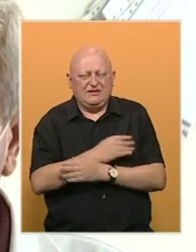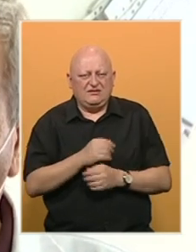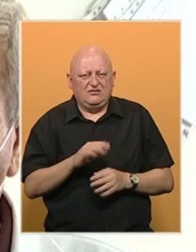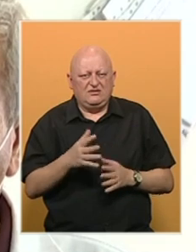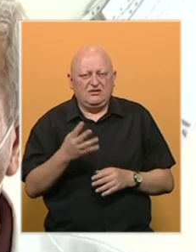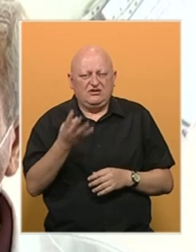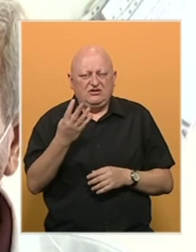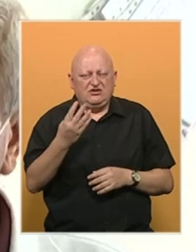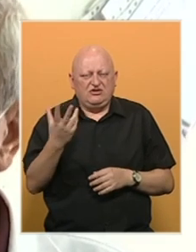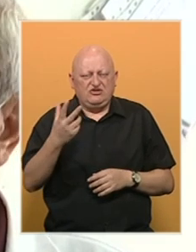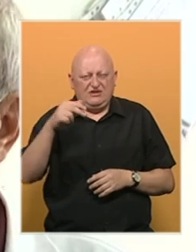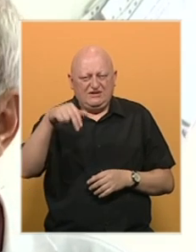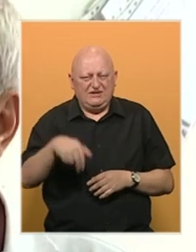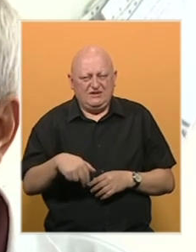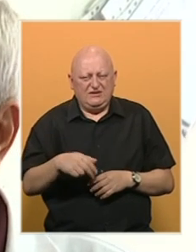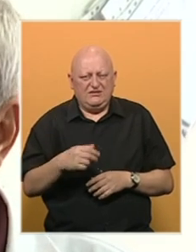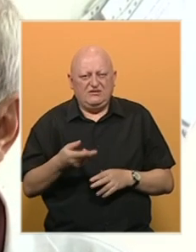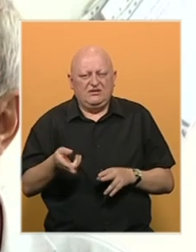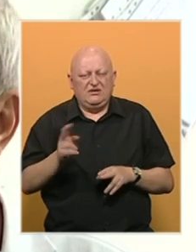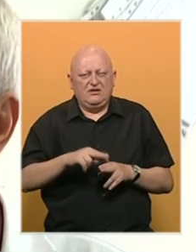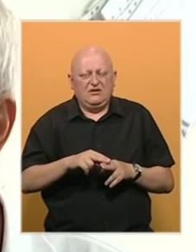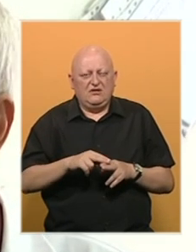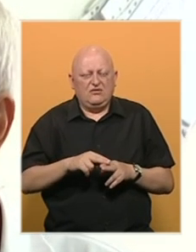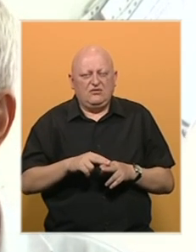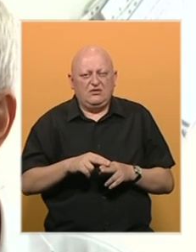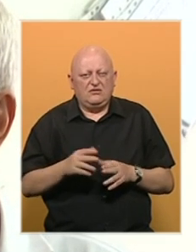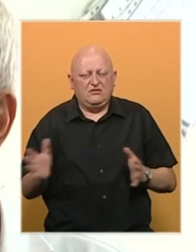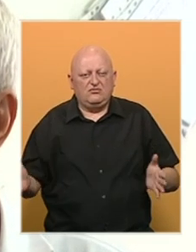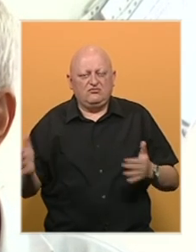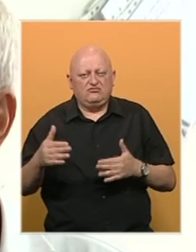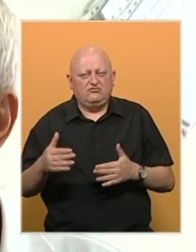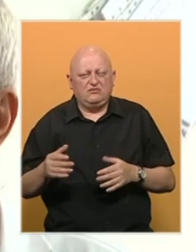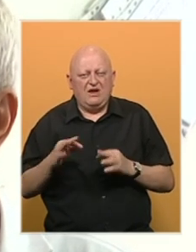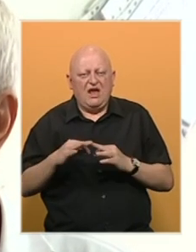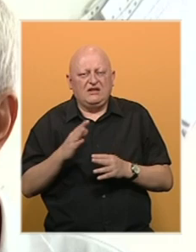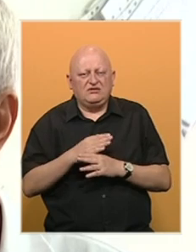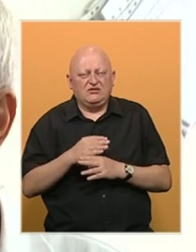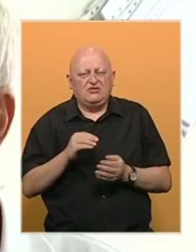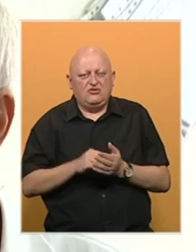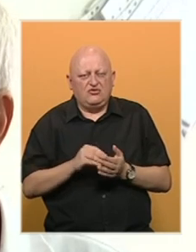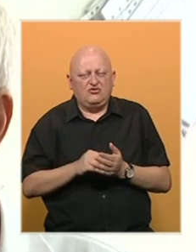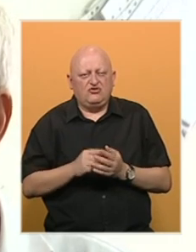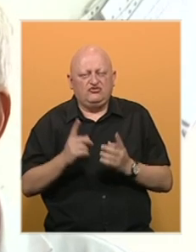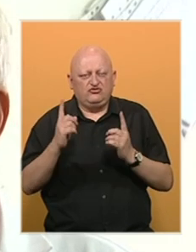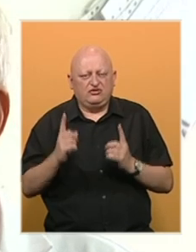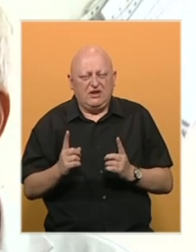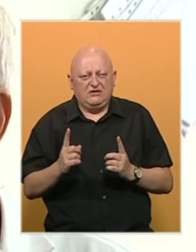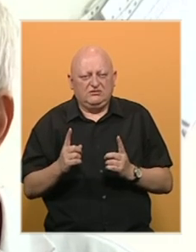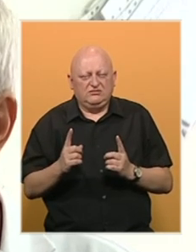negdje oko 43 hiljade i najveći kontingent zapravo AstraZeneca se još uvijek i nalazi